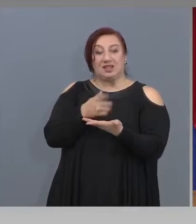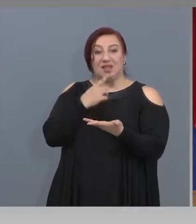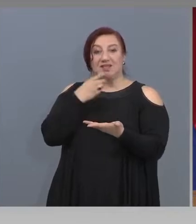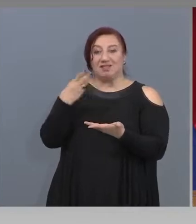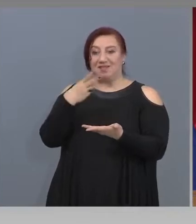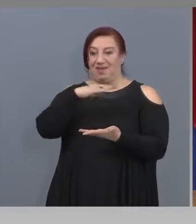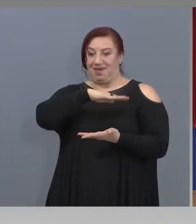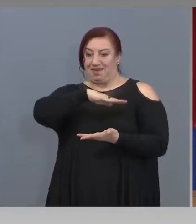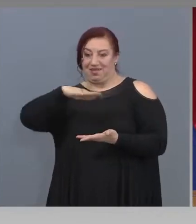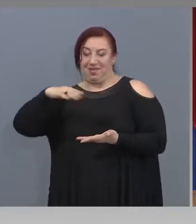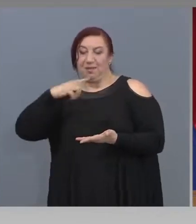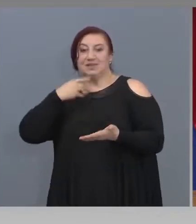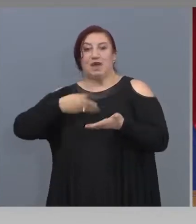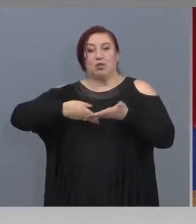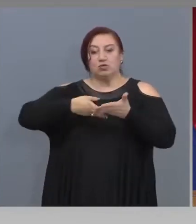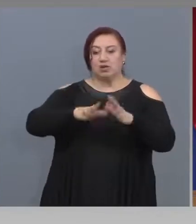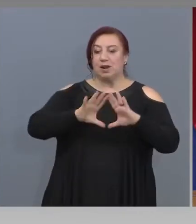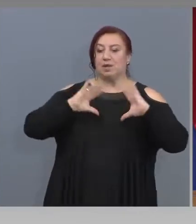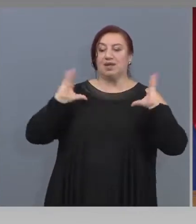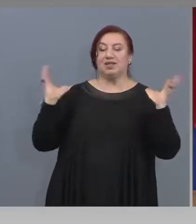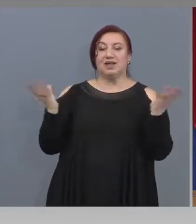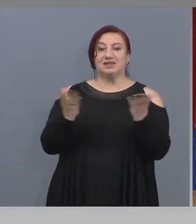подкрепата на целият сектор.